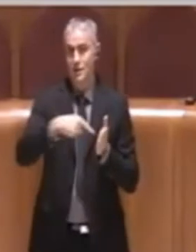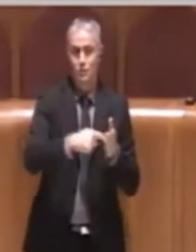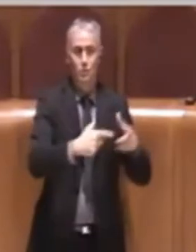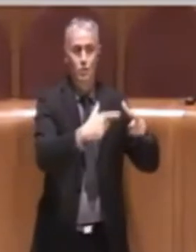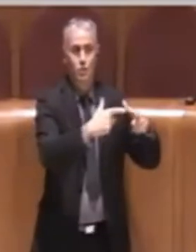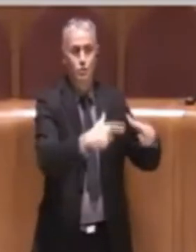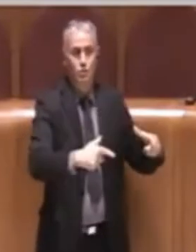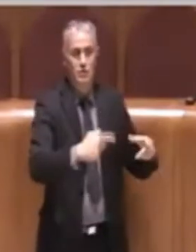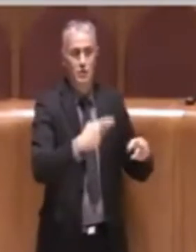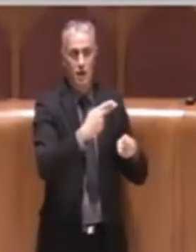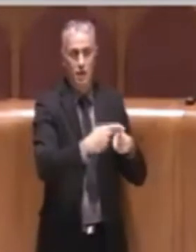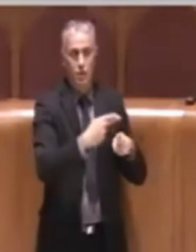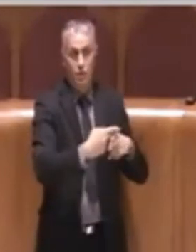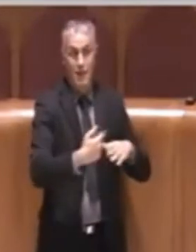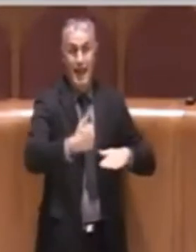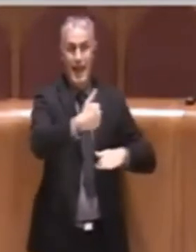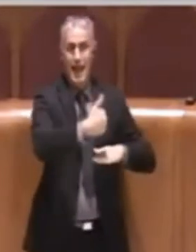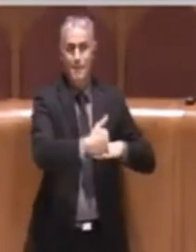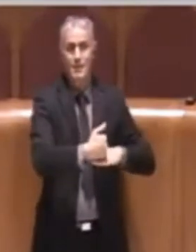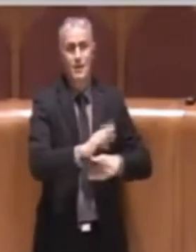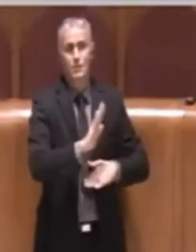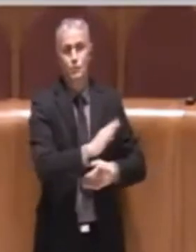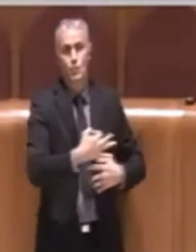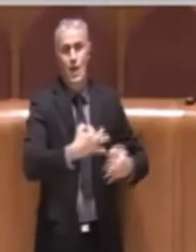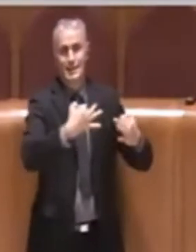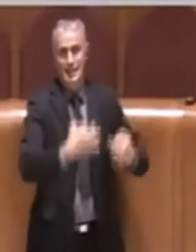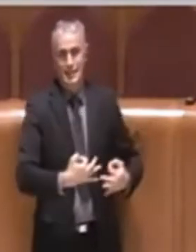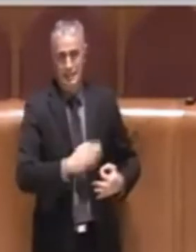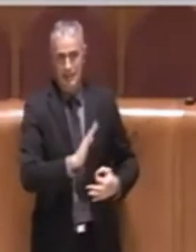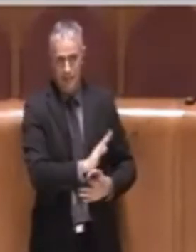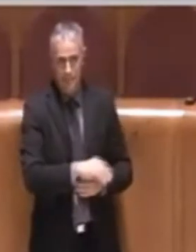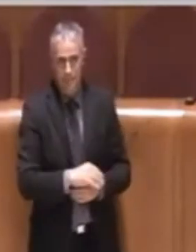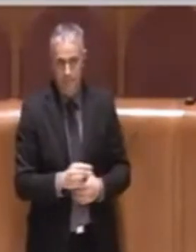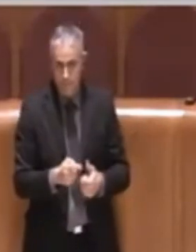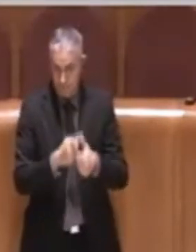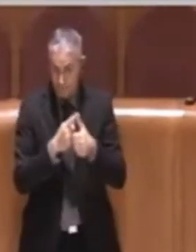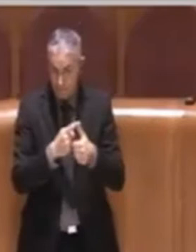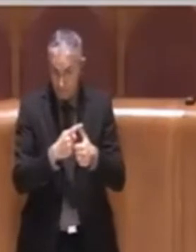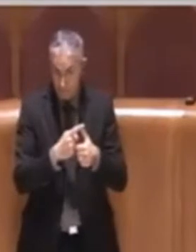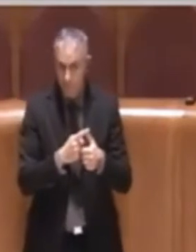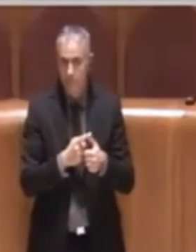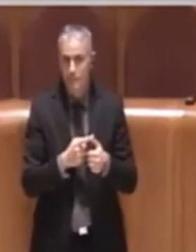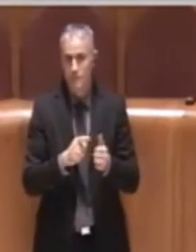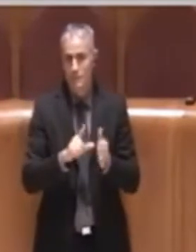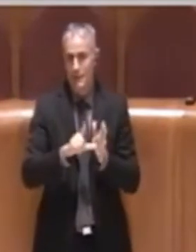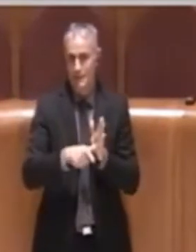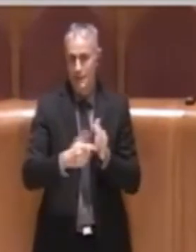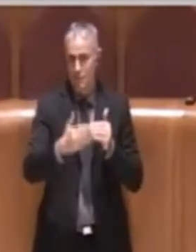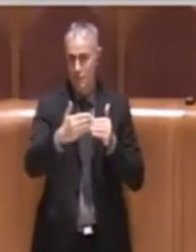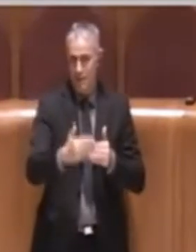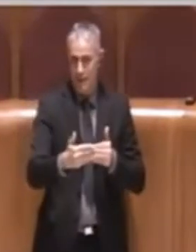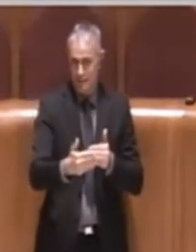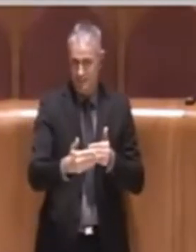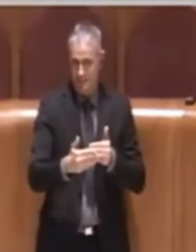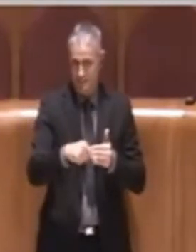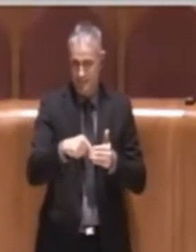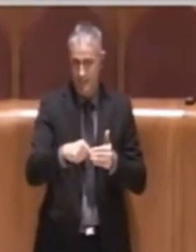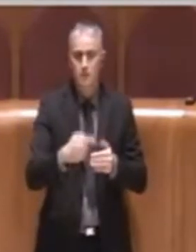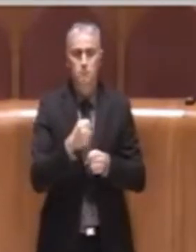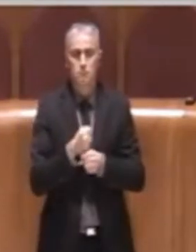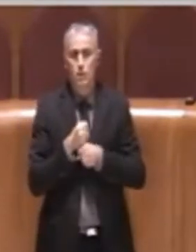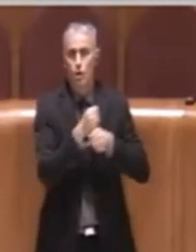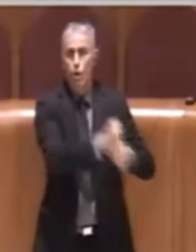capitale d'Italia. Il primo riguarda nel breve periodo il conferimento di